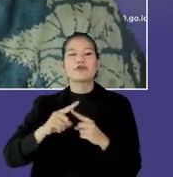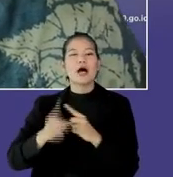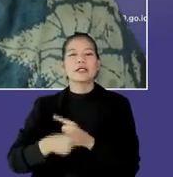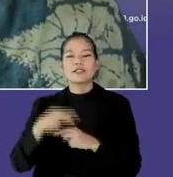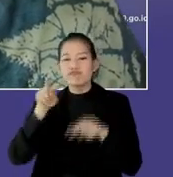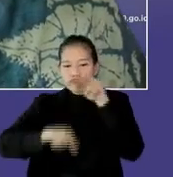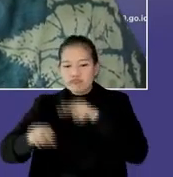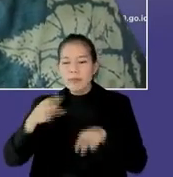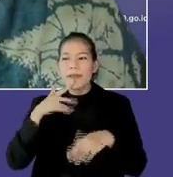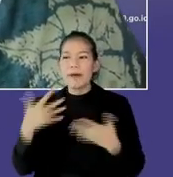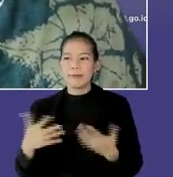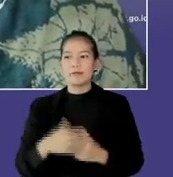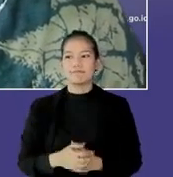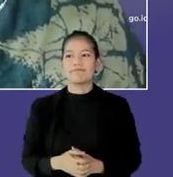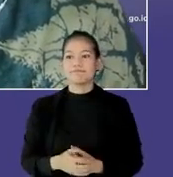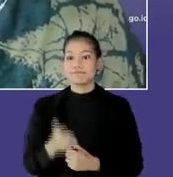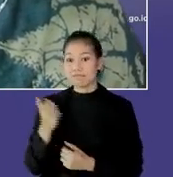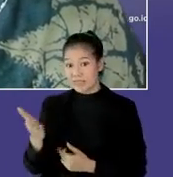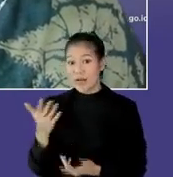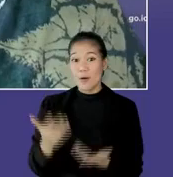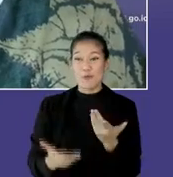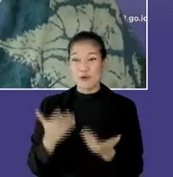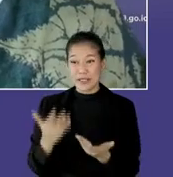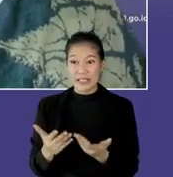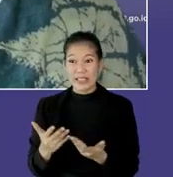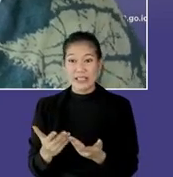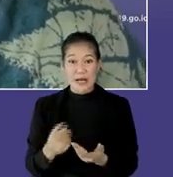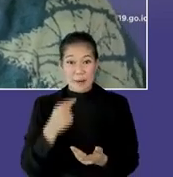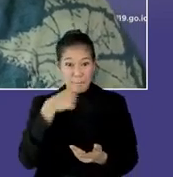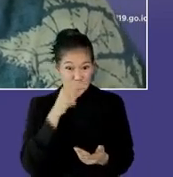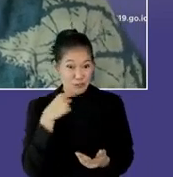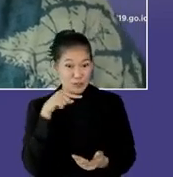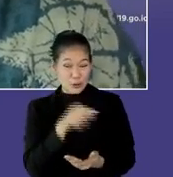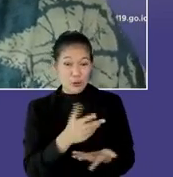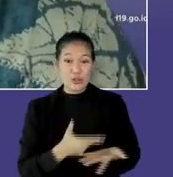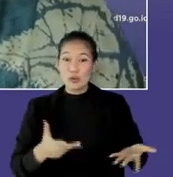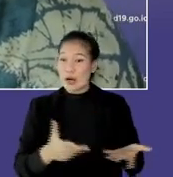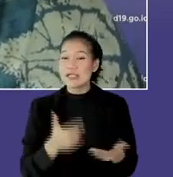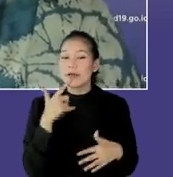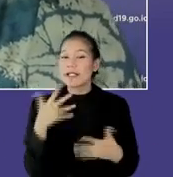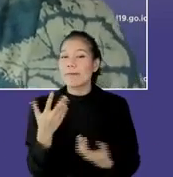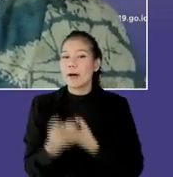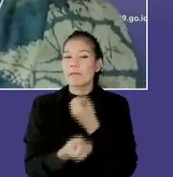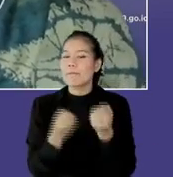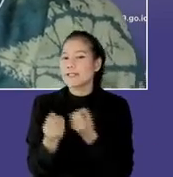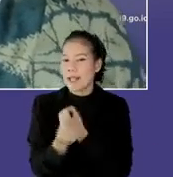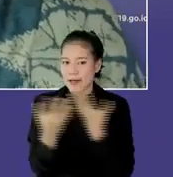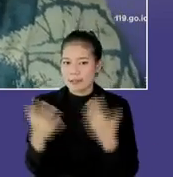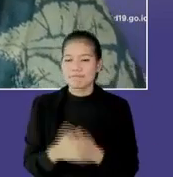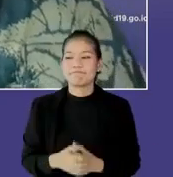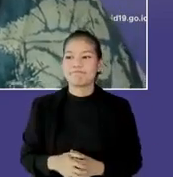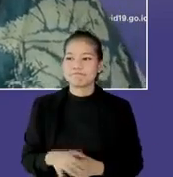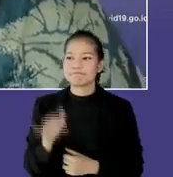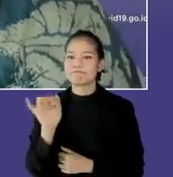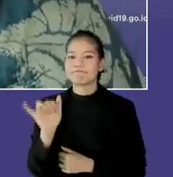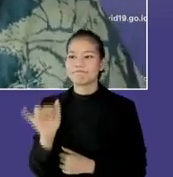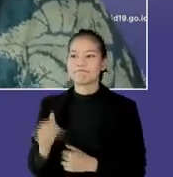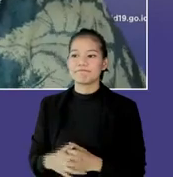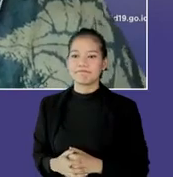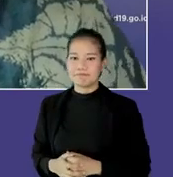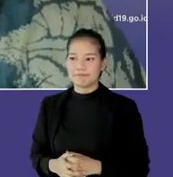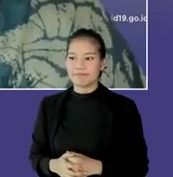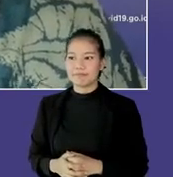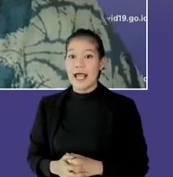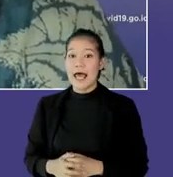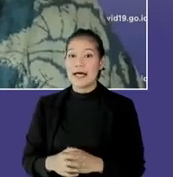apa katanya. Coba, mungkin kalau tidak benar keadaannya seperti itu, bisa diluruskan juga, Dr. Dewi. Iya, jadi Dr.